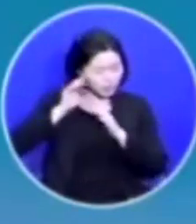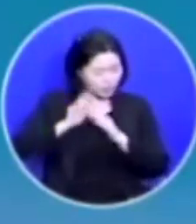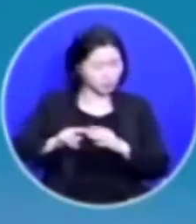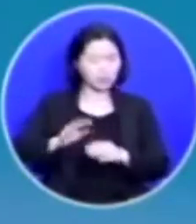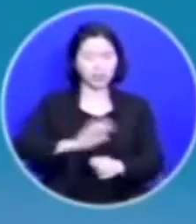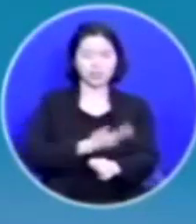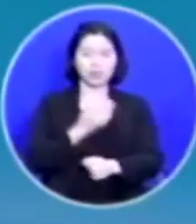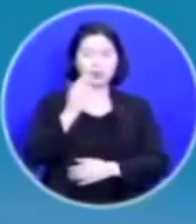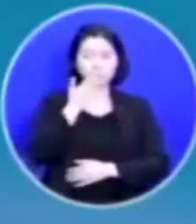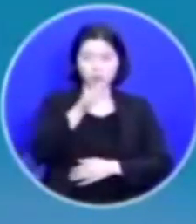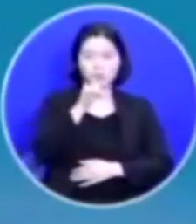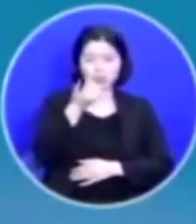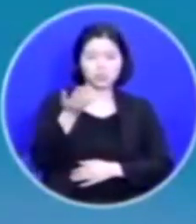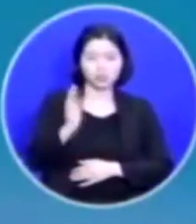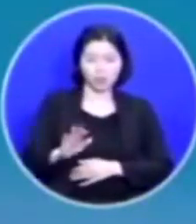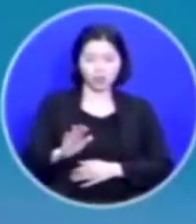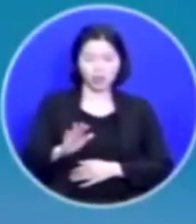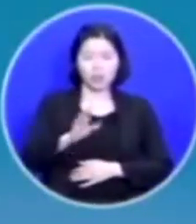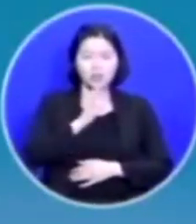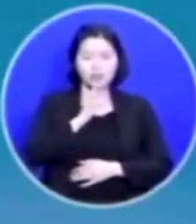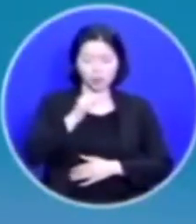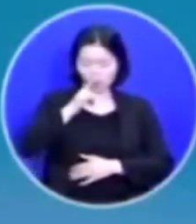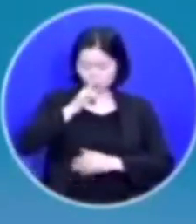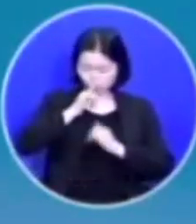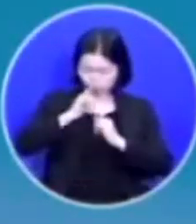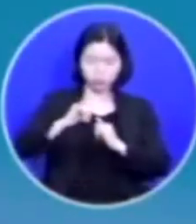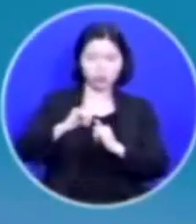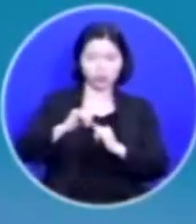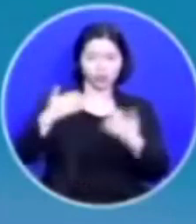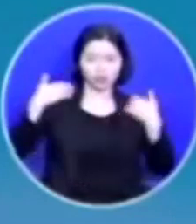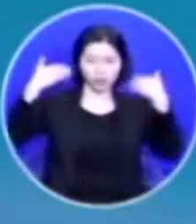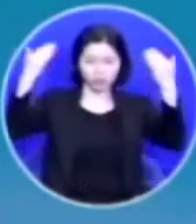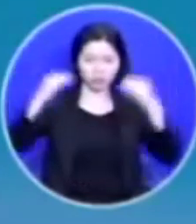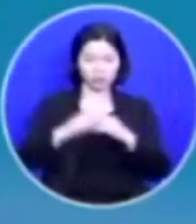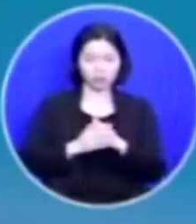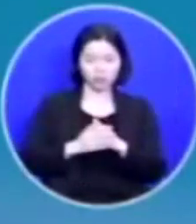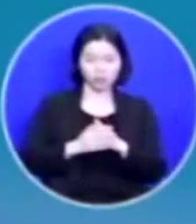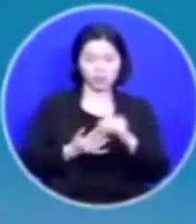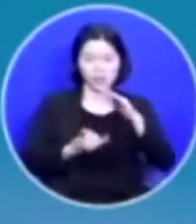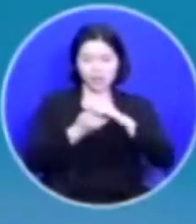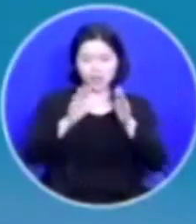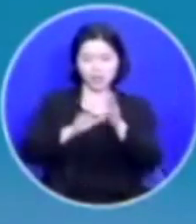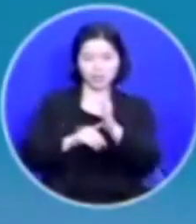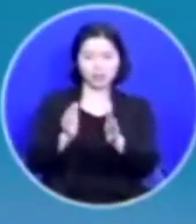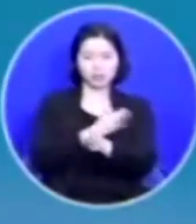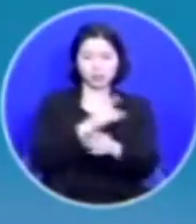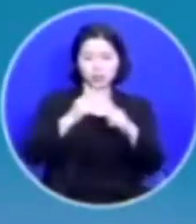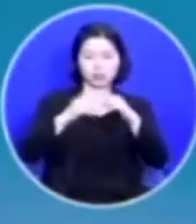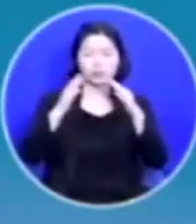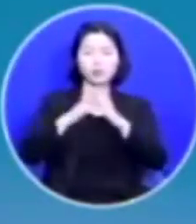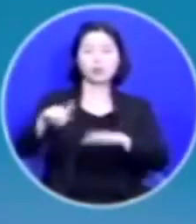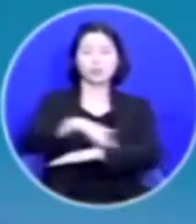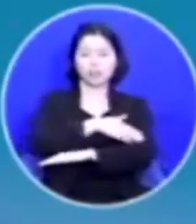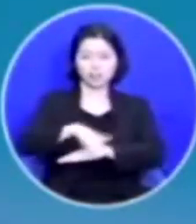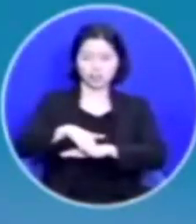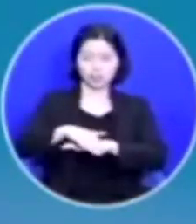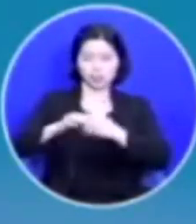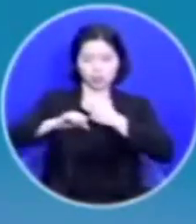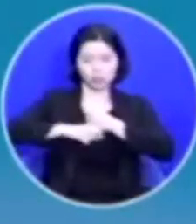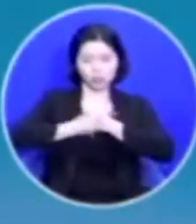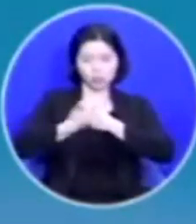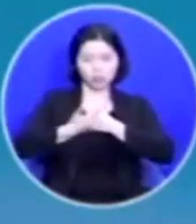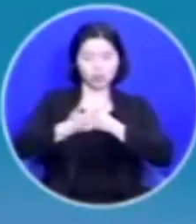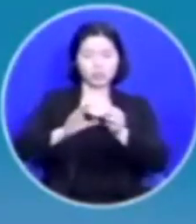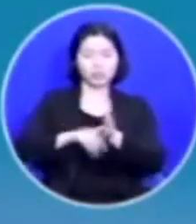그러나 훌륭하게 자랐어요 어려서부터 교회를 나갔습니다 초등학교 6학년 때